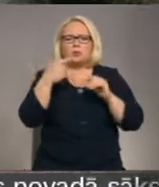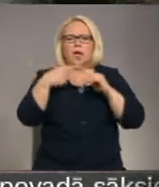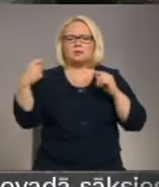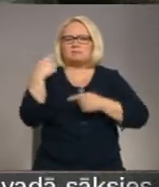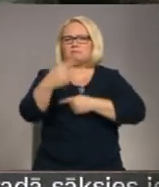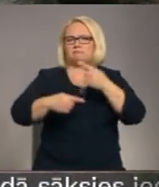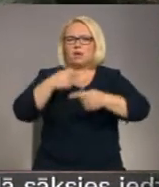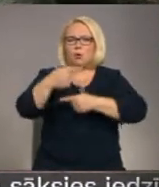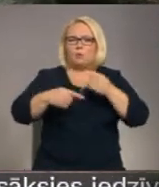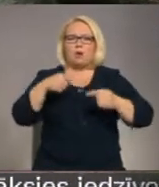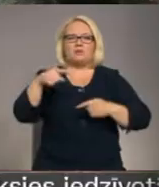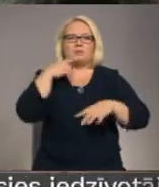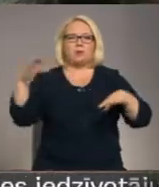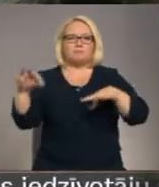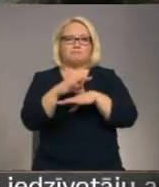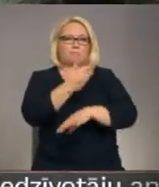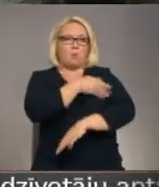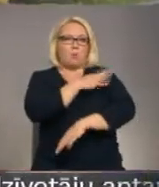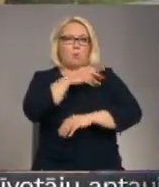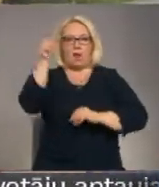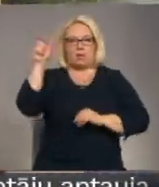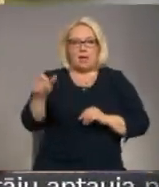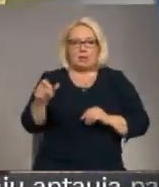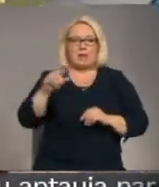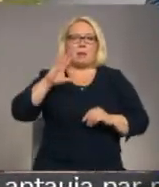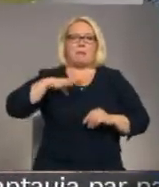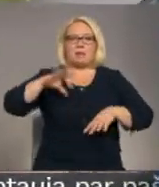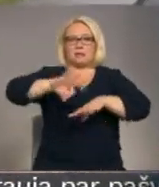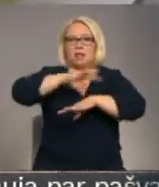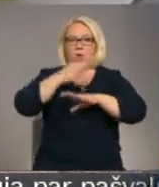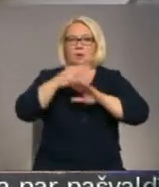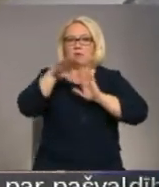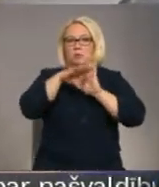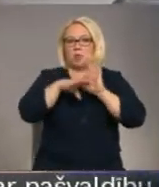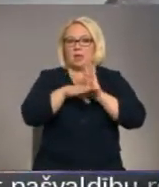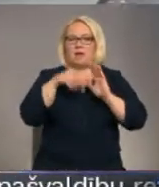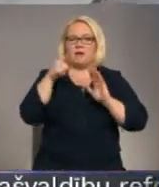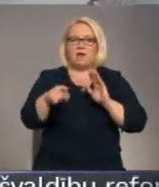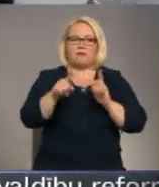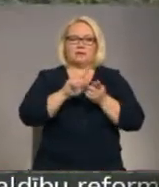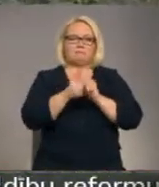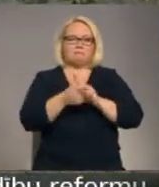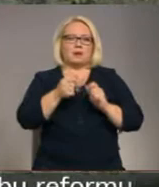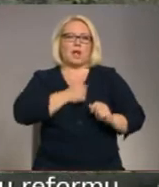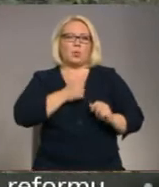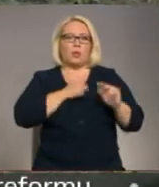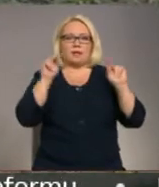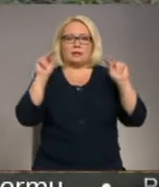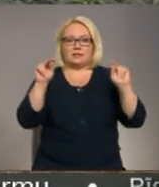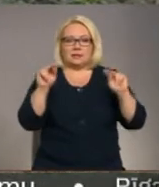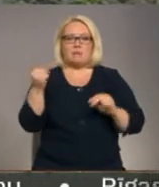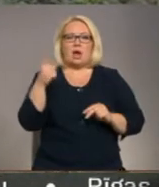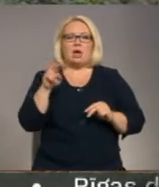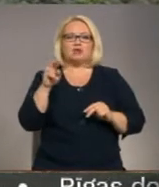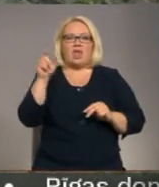kad Ulriks vēlējies precēt polieti Barbaru Honarsku, pēc laulības nosacījumiem viņam bija jāpāriet katoļa ticībā. Šverins to arī